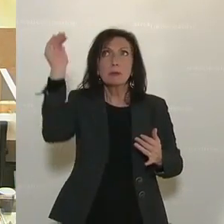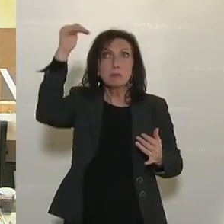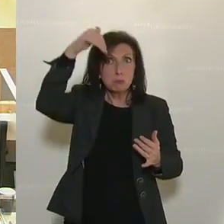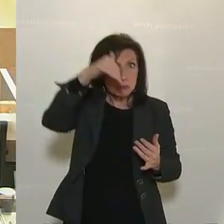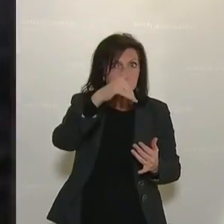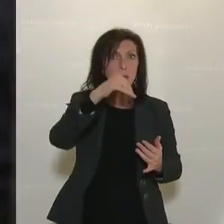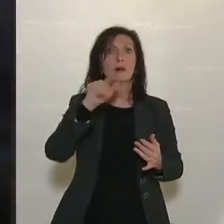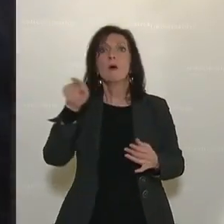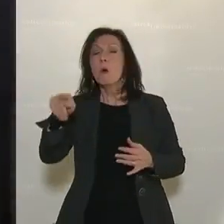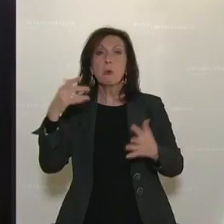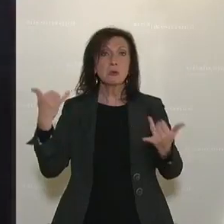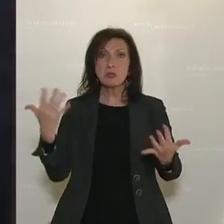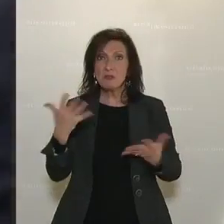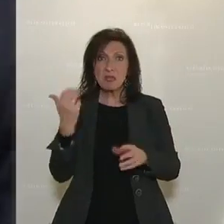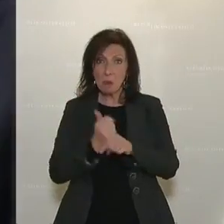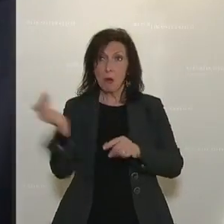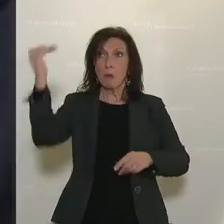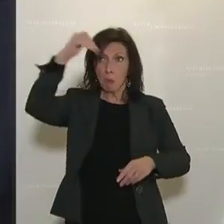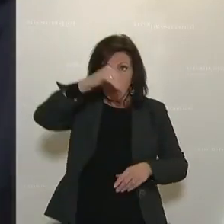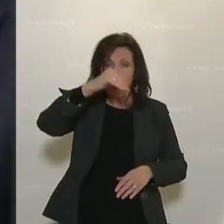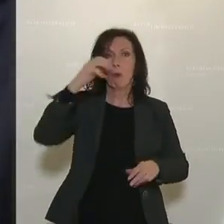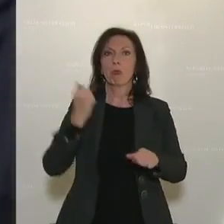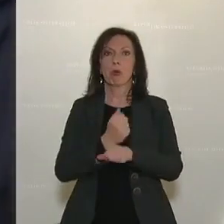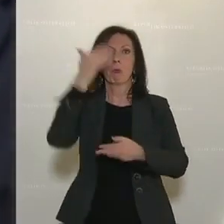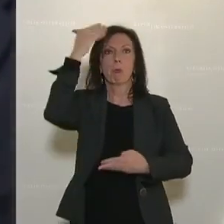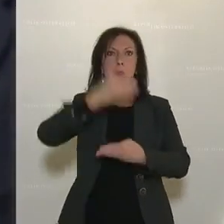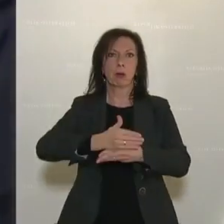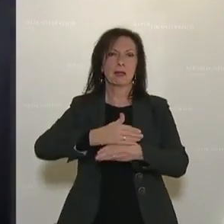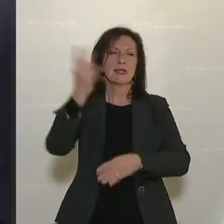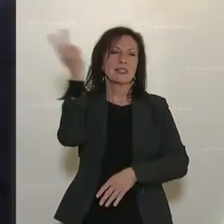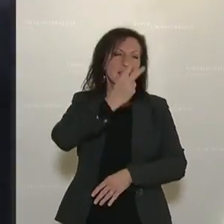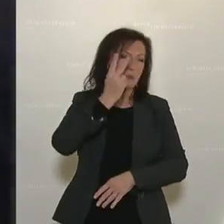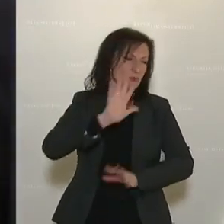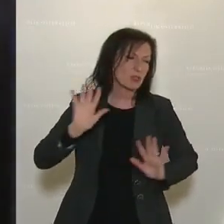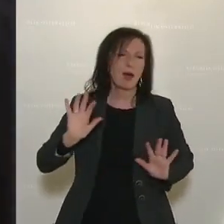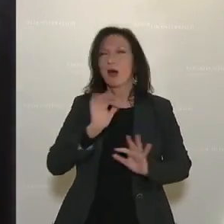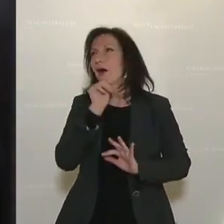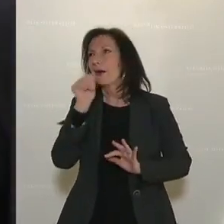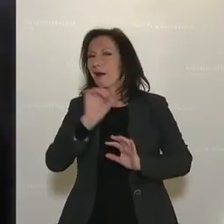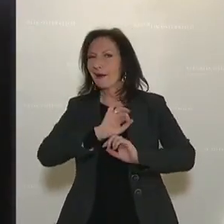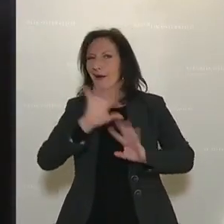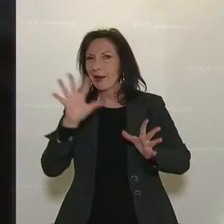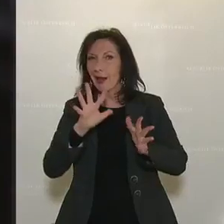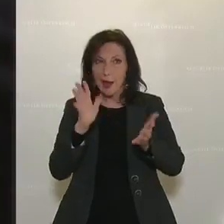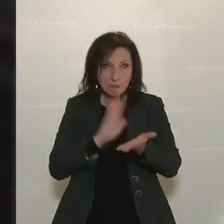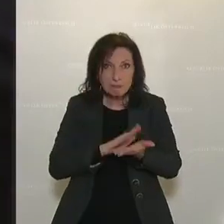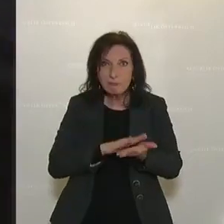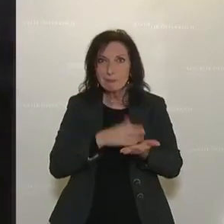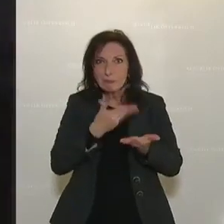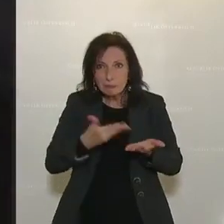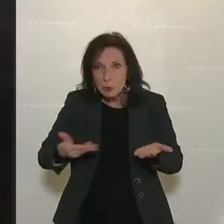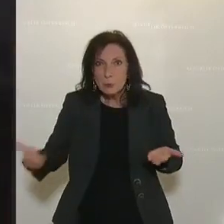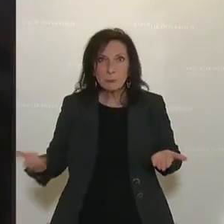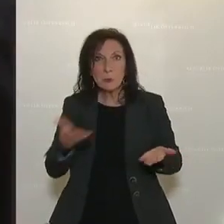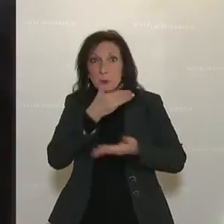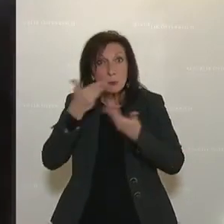Lockdown. Selbstverständlich wie immer ohne jede konkrete Begründung für die einzelnen Maßnahmen. Das kennen wir ja schon